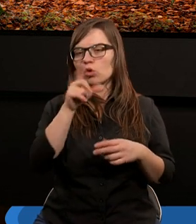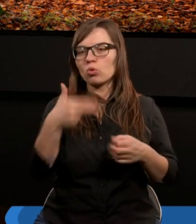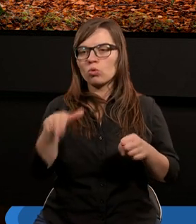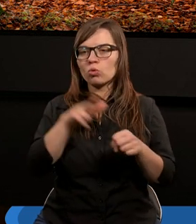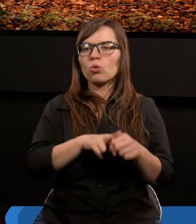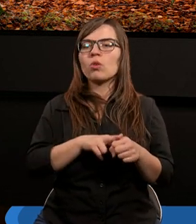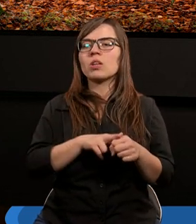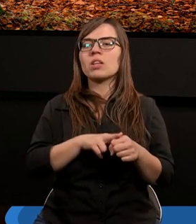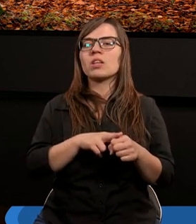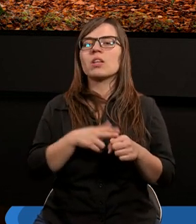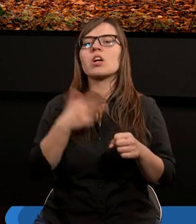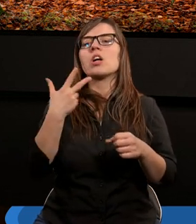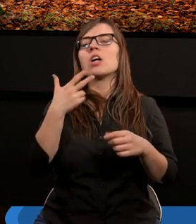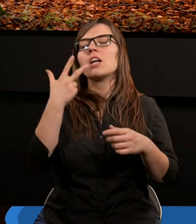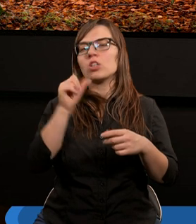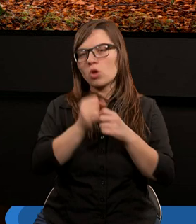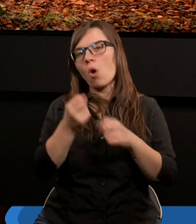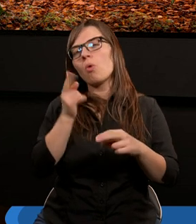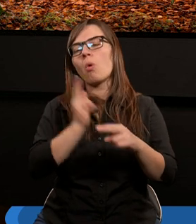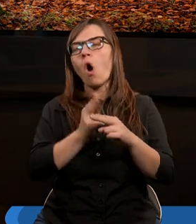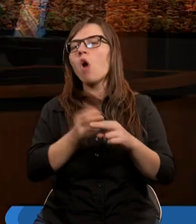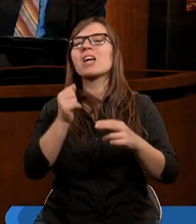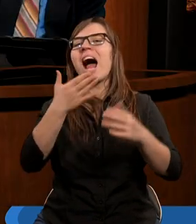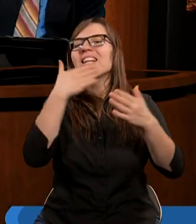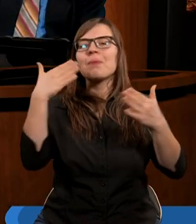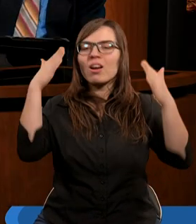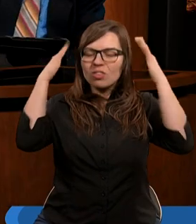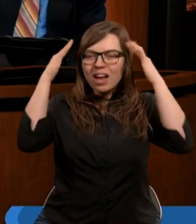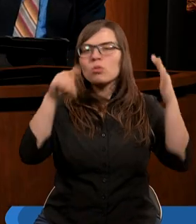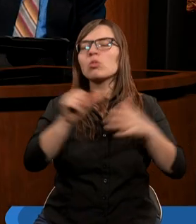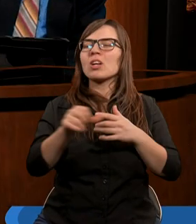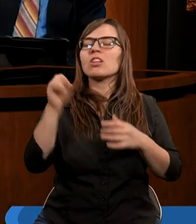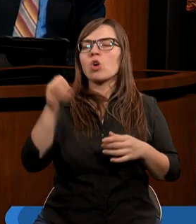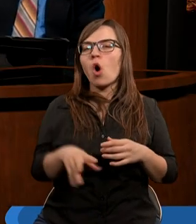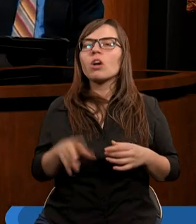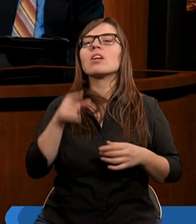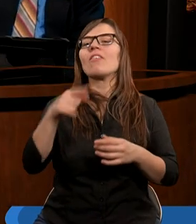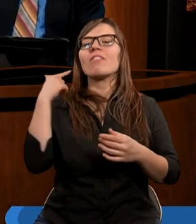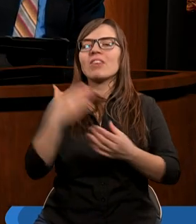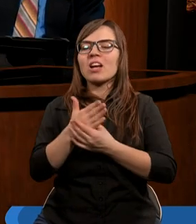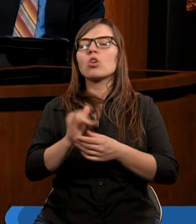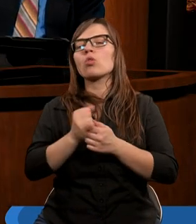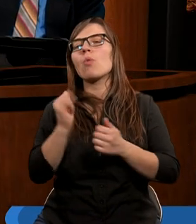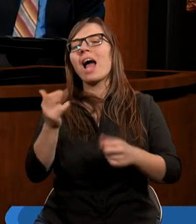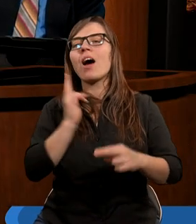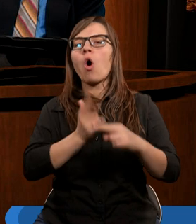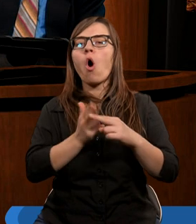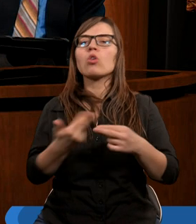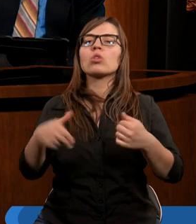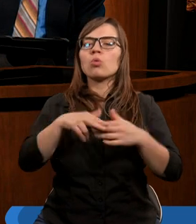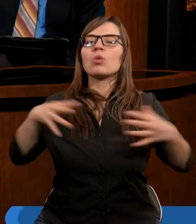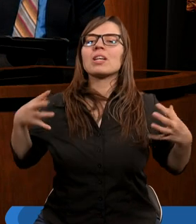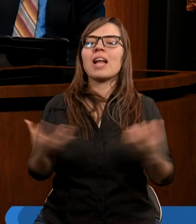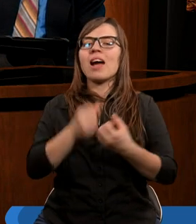są chorzy, a nie mają świadomości. Są w gorszej sytuacji. Więc on pisze, że wierzący są jak chorzy, którzy